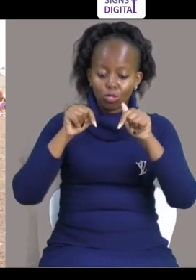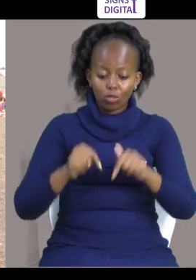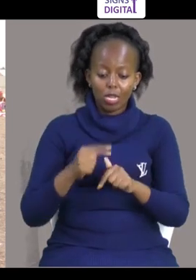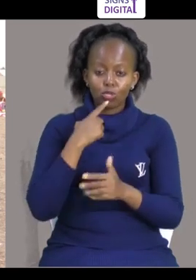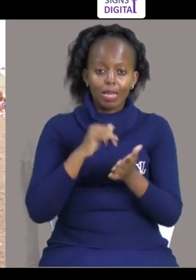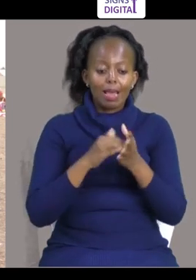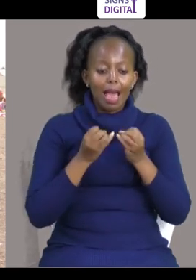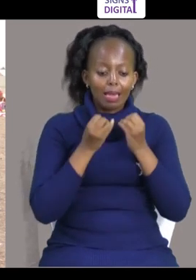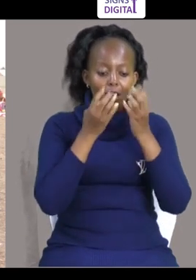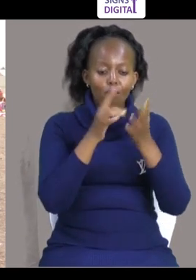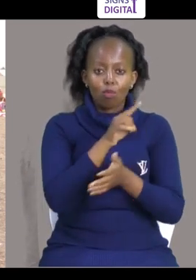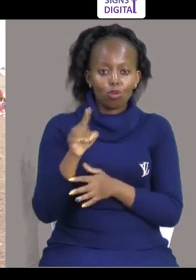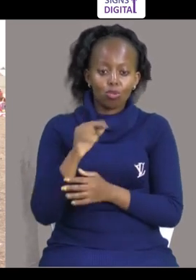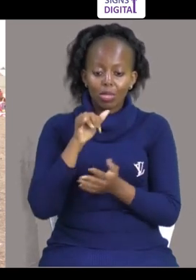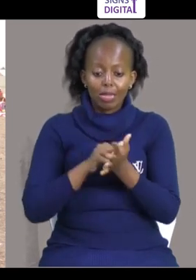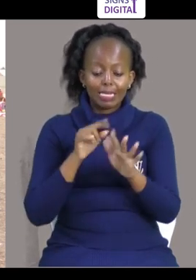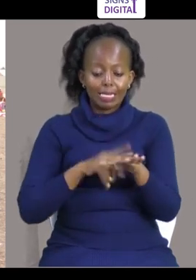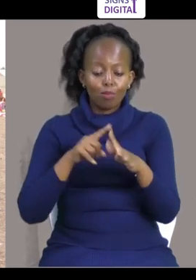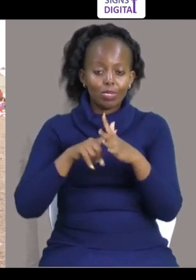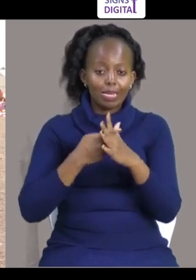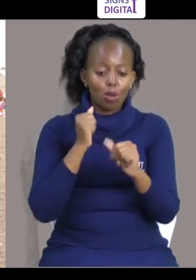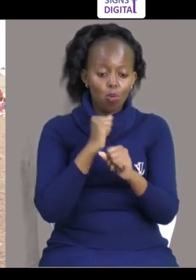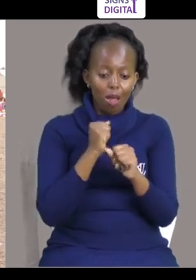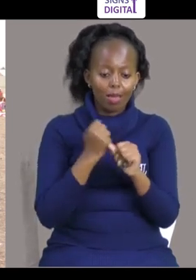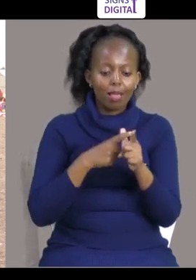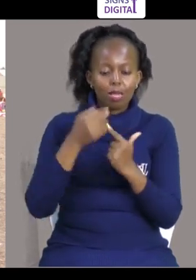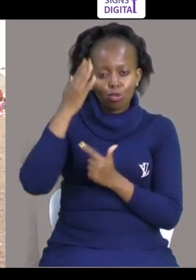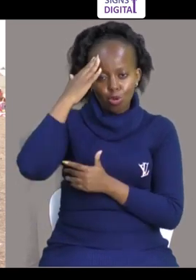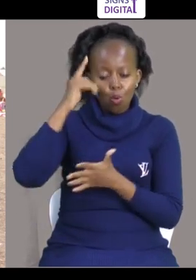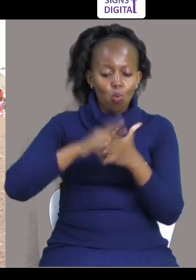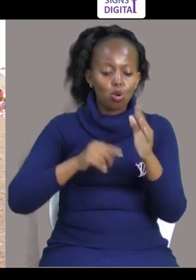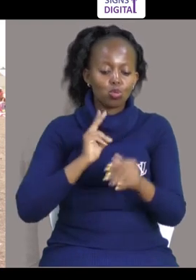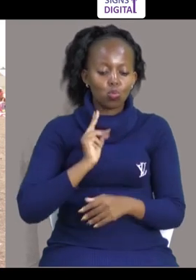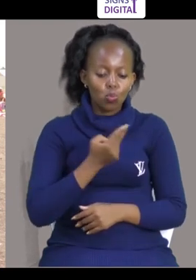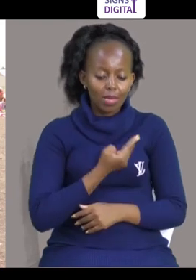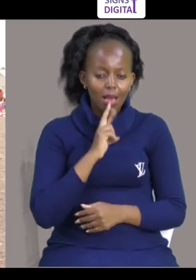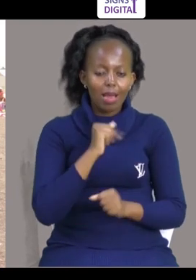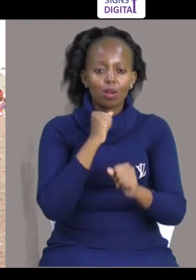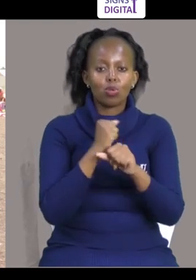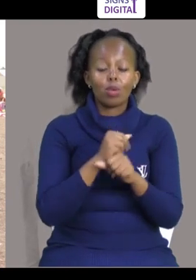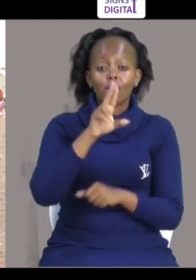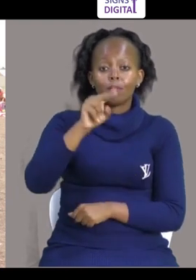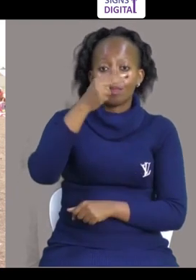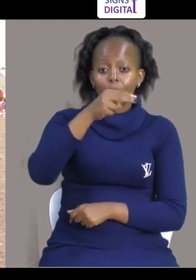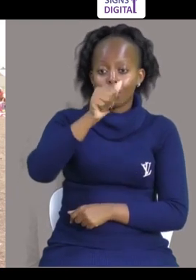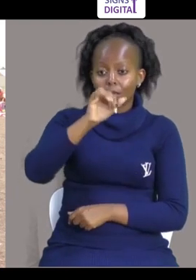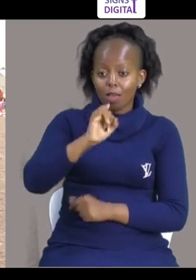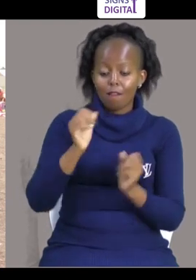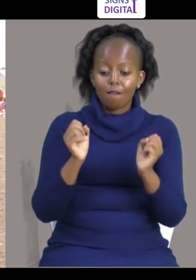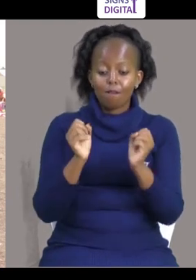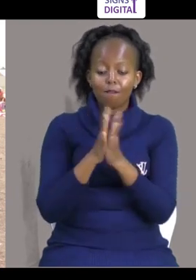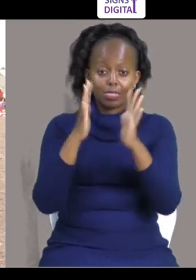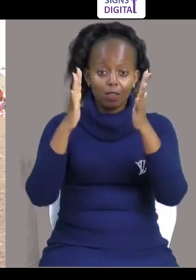Siku Ya Leho Hili Nwambi Haya Mamo Mujue Hili Tukapo Handa Kufanya Kazi Mujue Nili Munafanya Sili Tawa Uhai